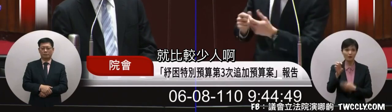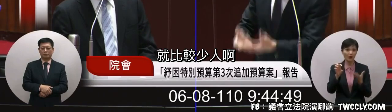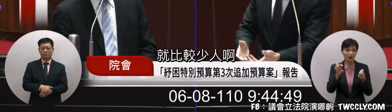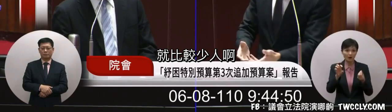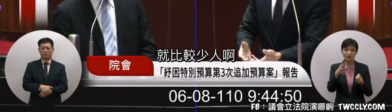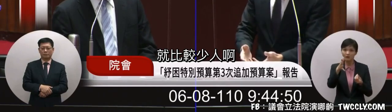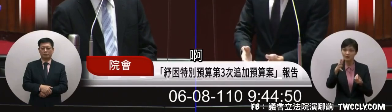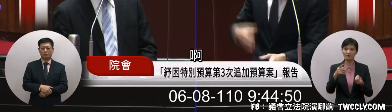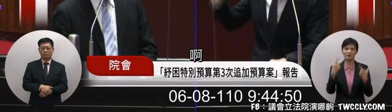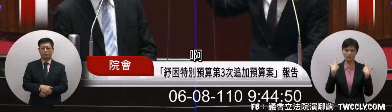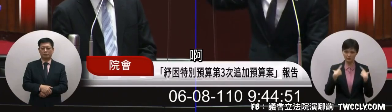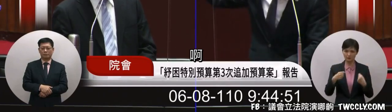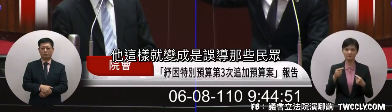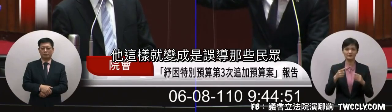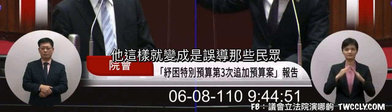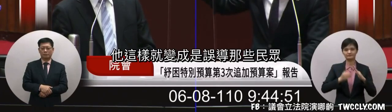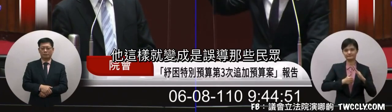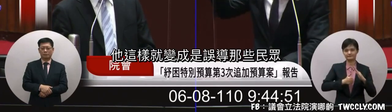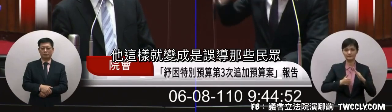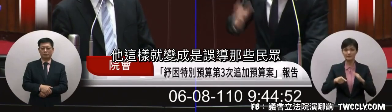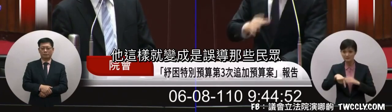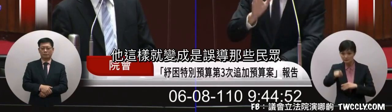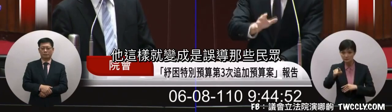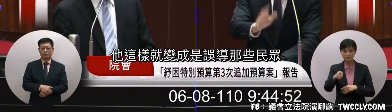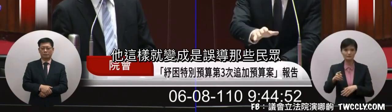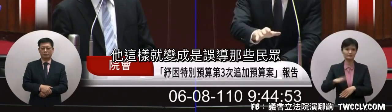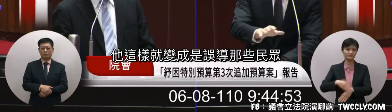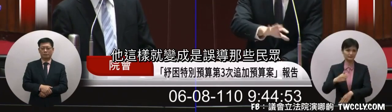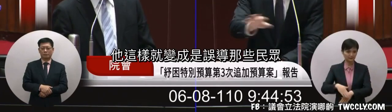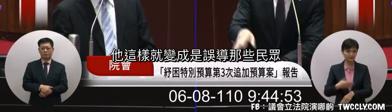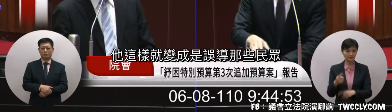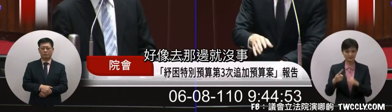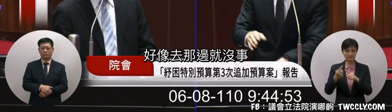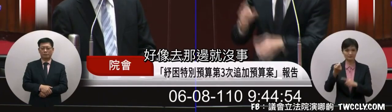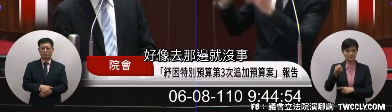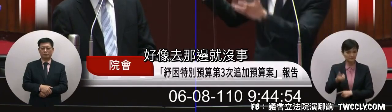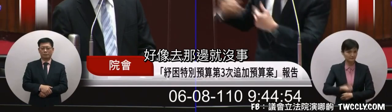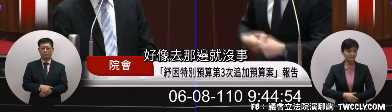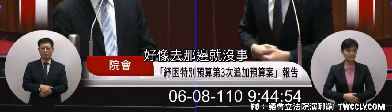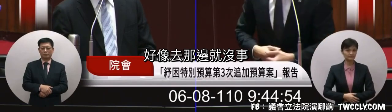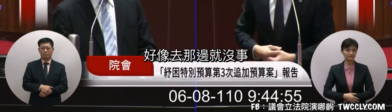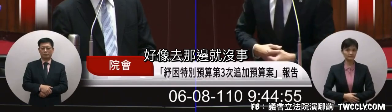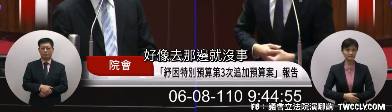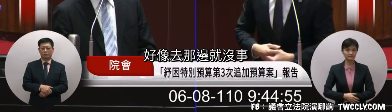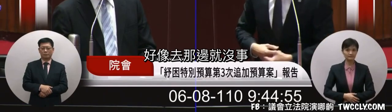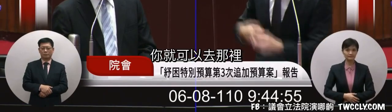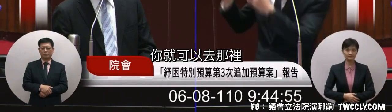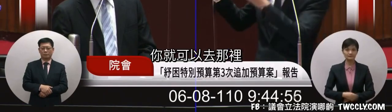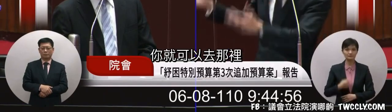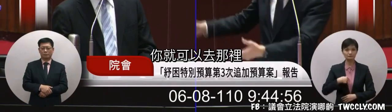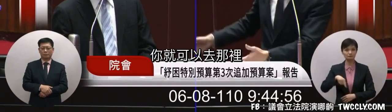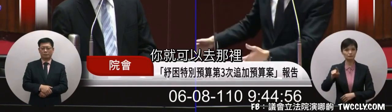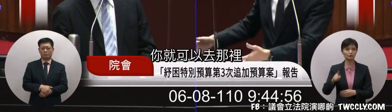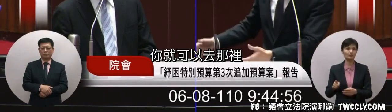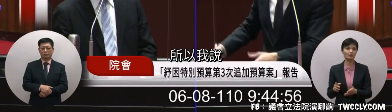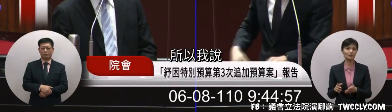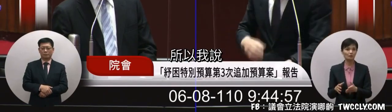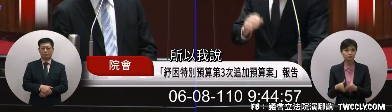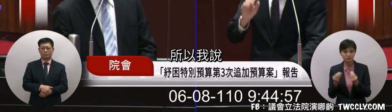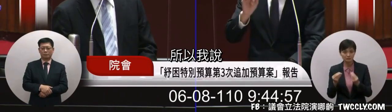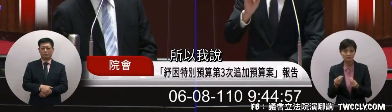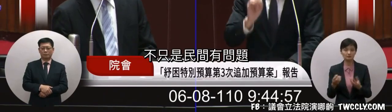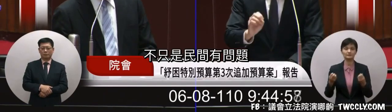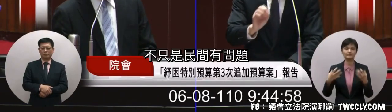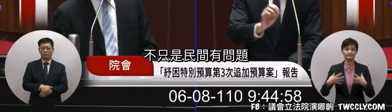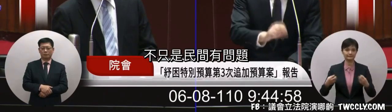就比較少人他這樣他就是變成五都那些民眾說好像去那裡就沒有就沒有事情你就可以去那裡所以